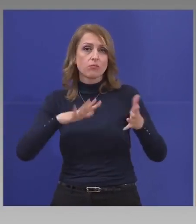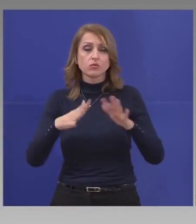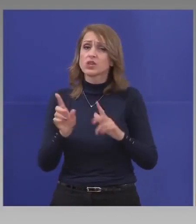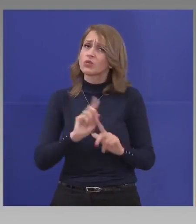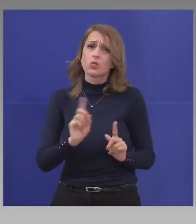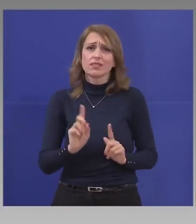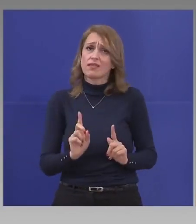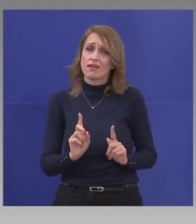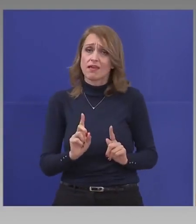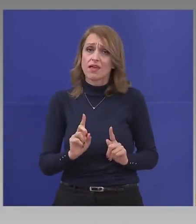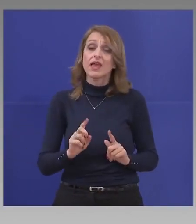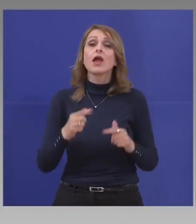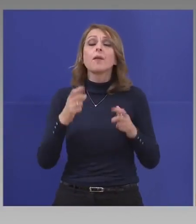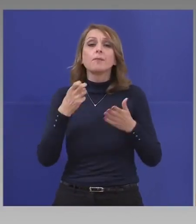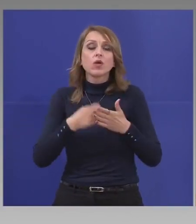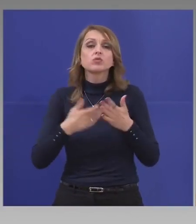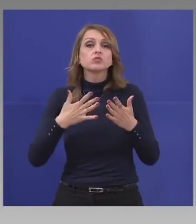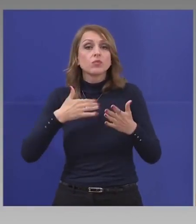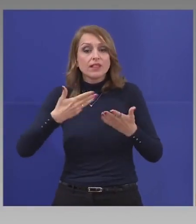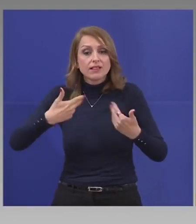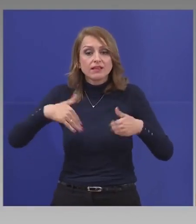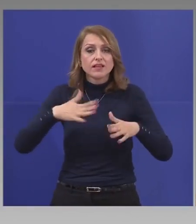по-тежка ситуация.